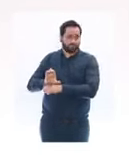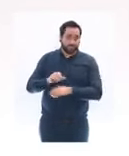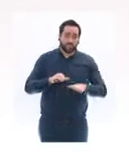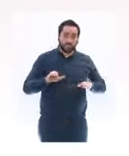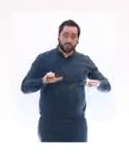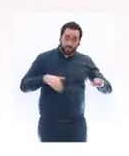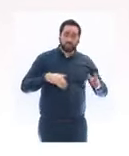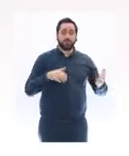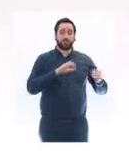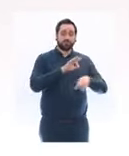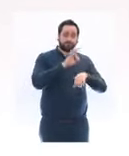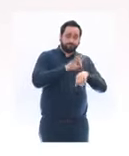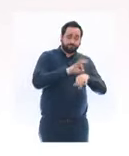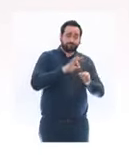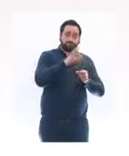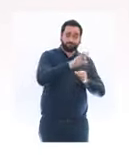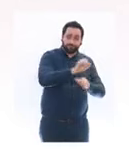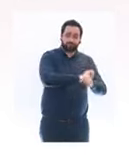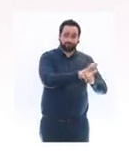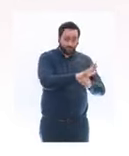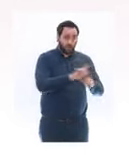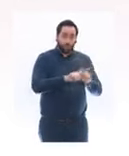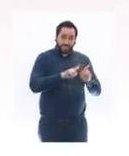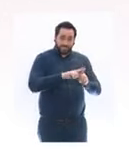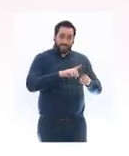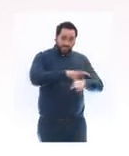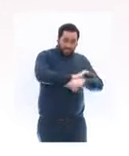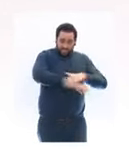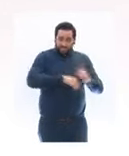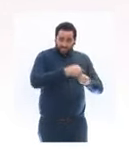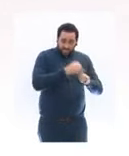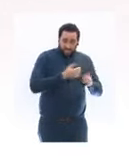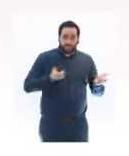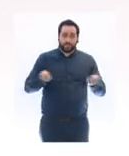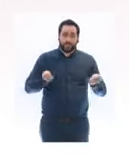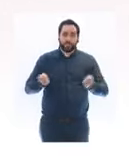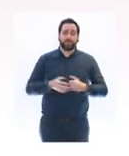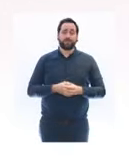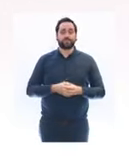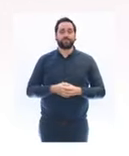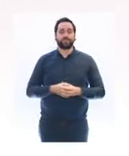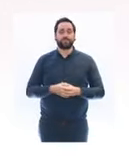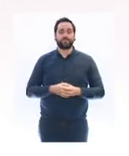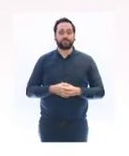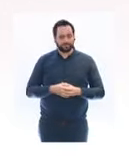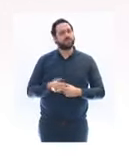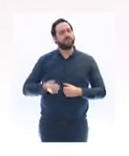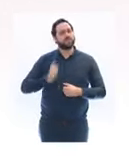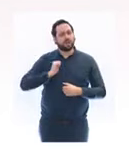frappe, elle aussi, très durement notre pays. Le président de la République s'est exprimé hier devant la Nation